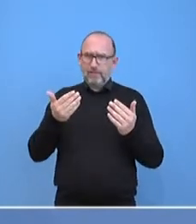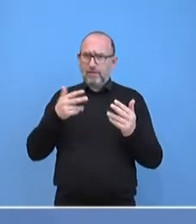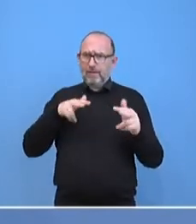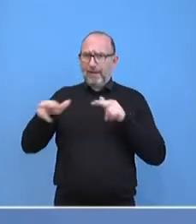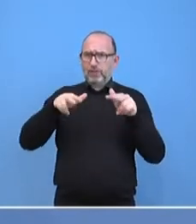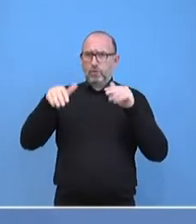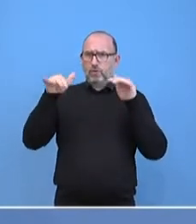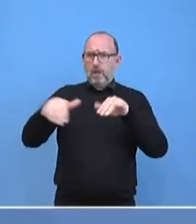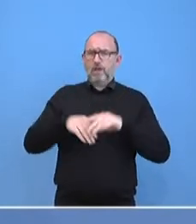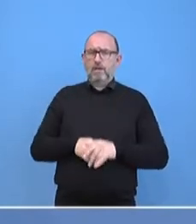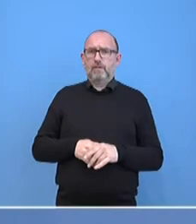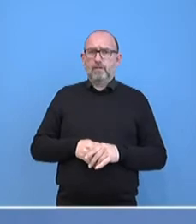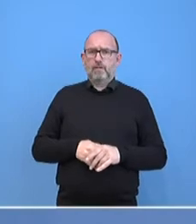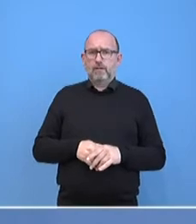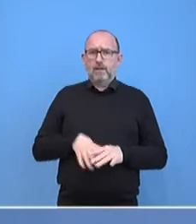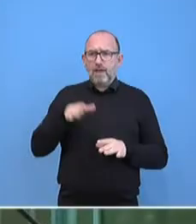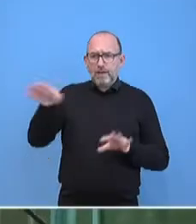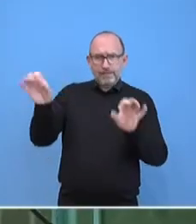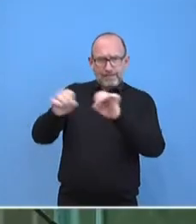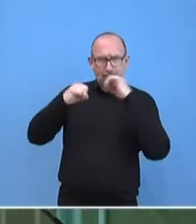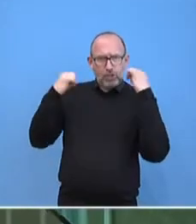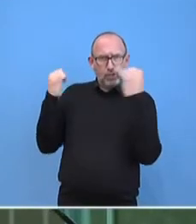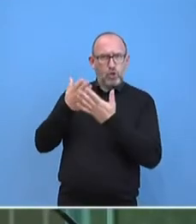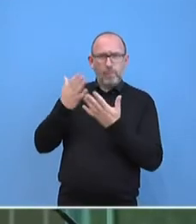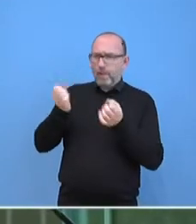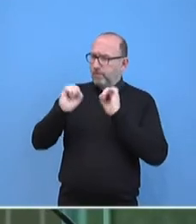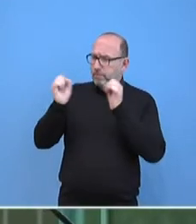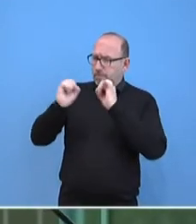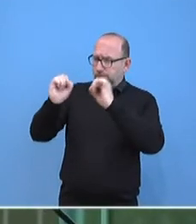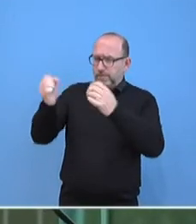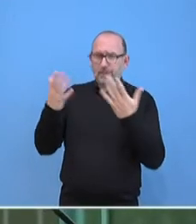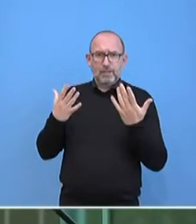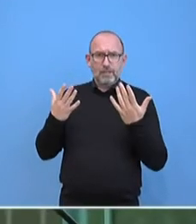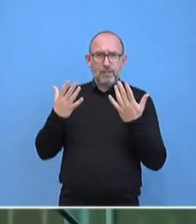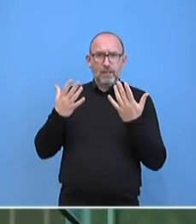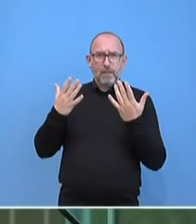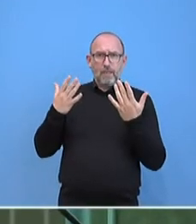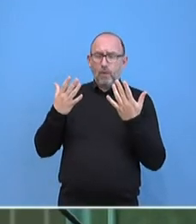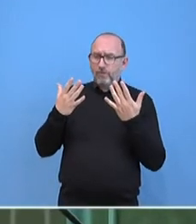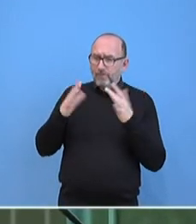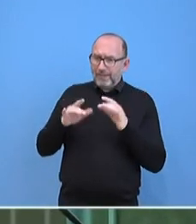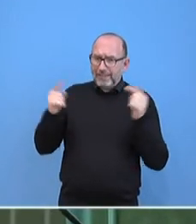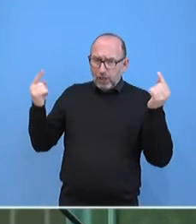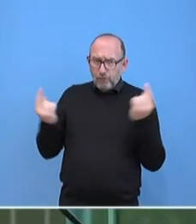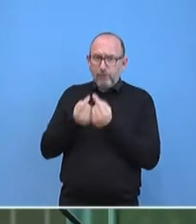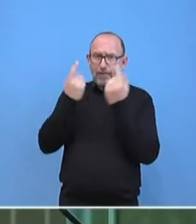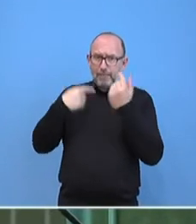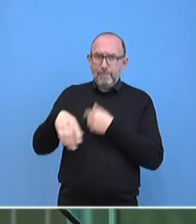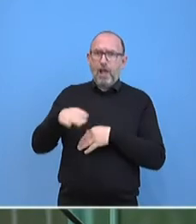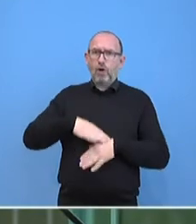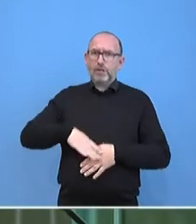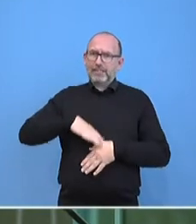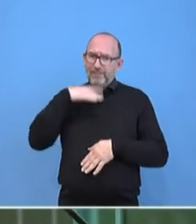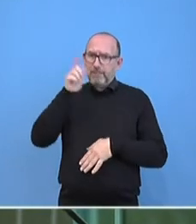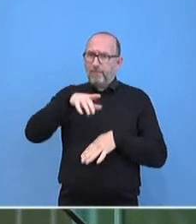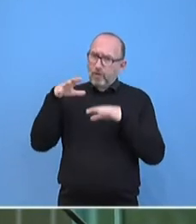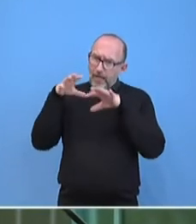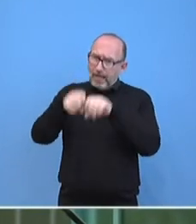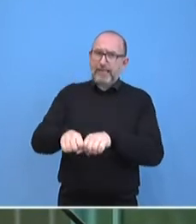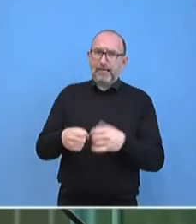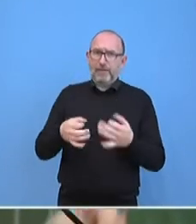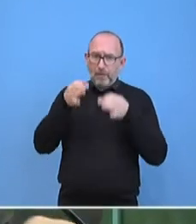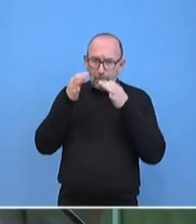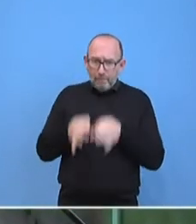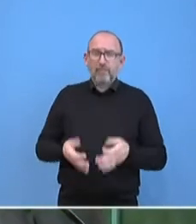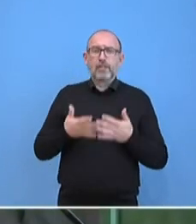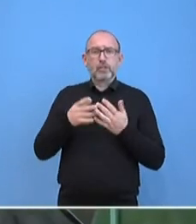Verschärfung und durch das Übergreifen des Konflikts auf die Zivilbevölkerung eine Reaktion von deutscher Seite erfolgt. Die Frage an